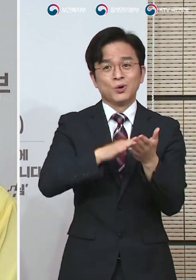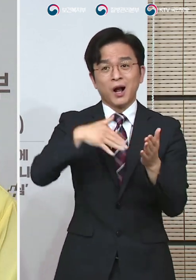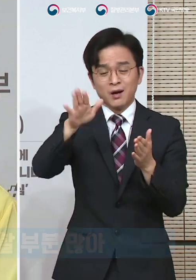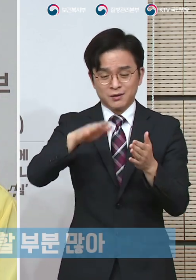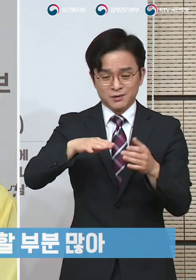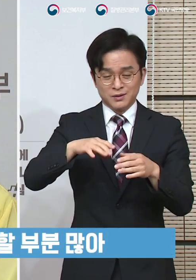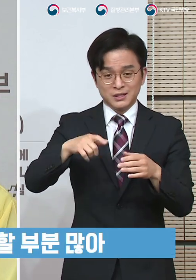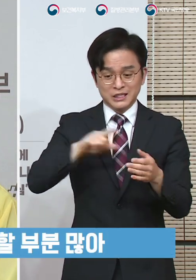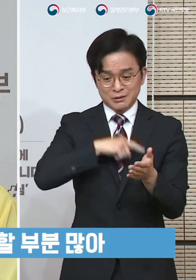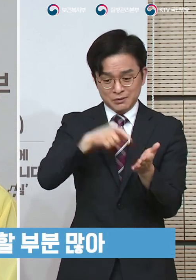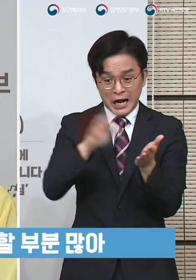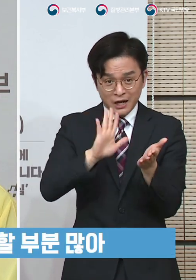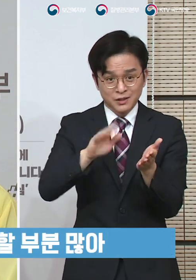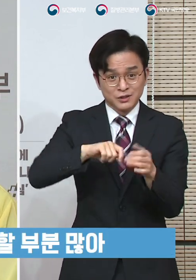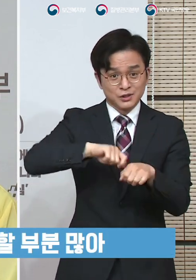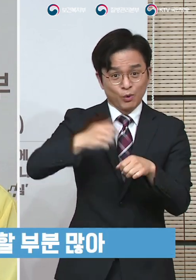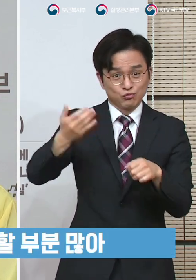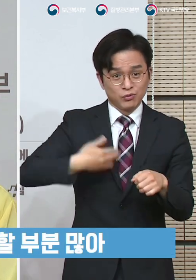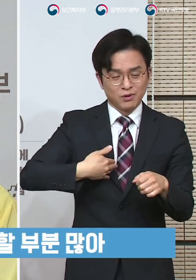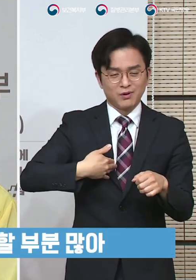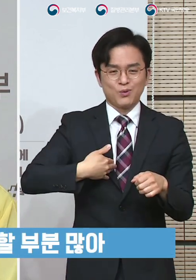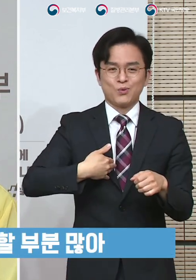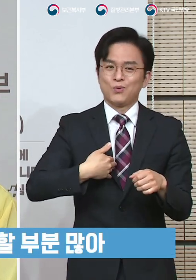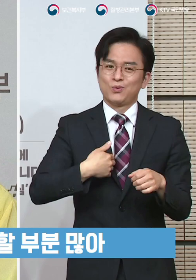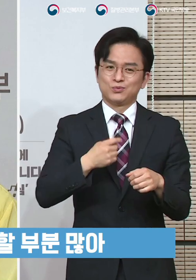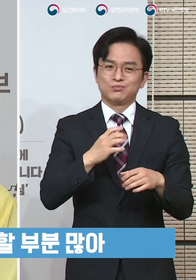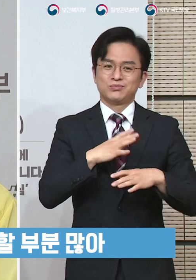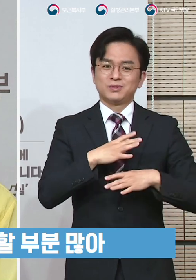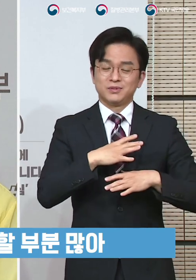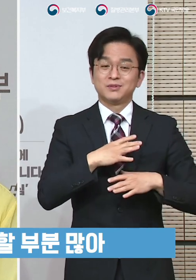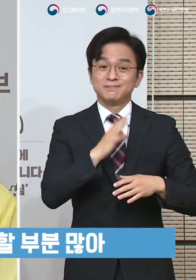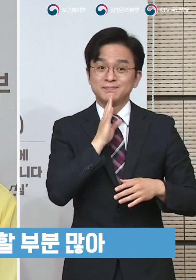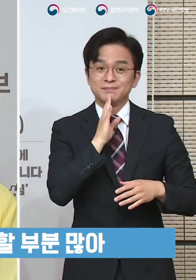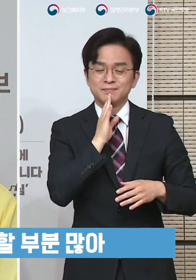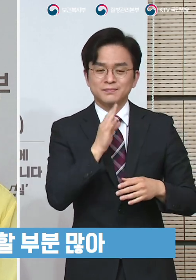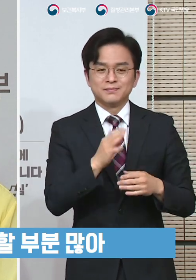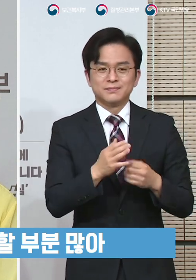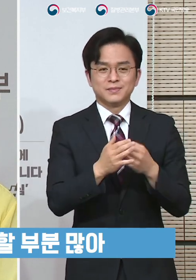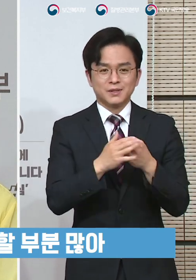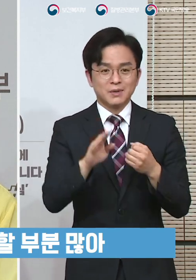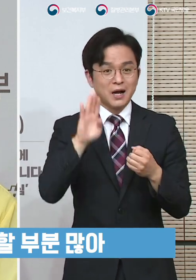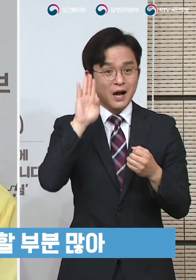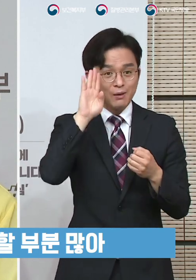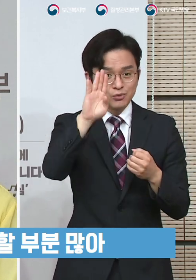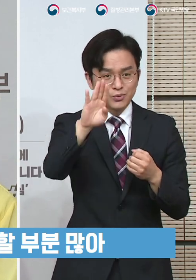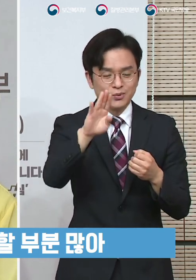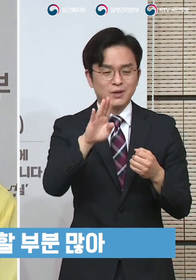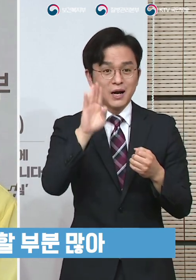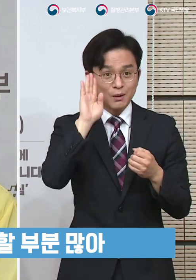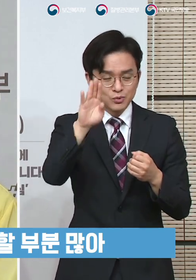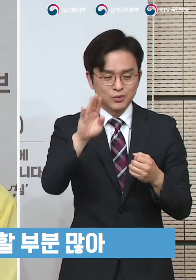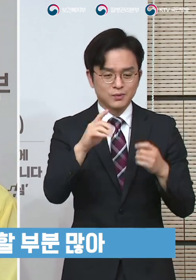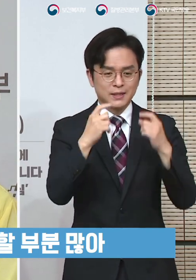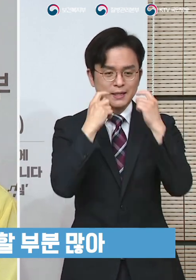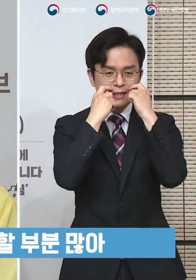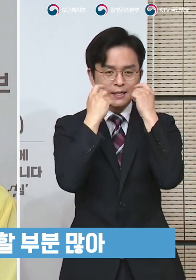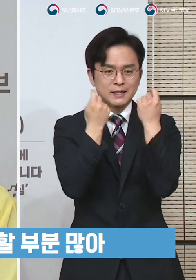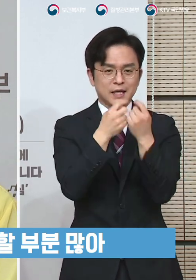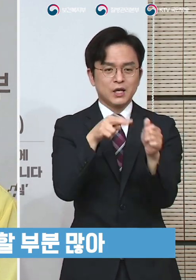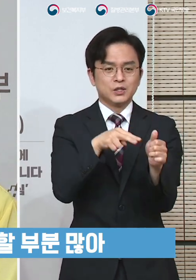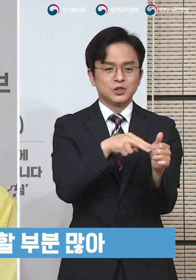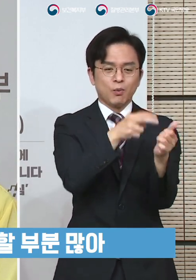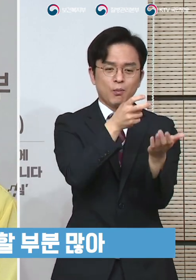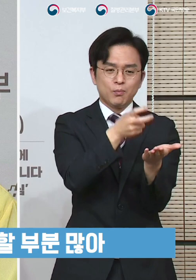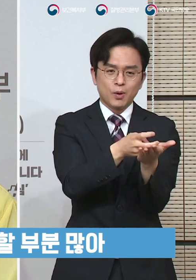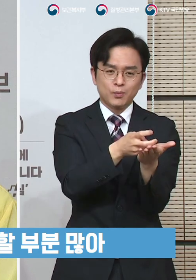필요성과 개인정보를 어디까지 보호해야 될 거고 어디까지 이 개인정보에 대해서 처벌을 동반한 의무사항들을